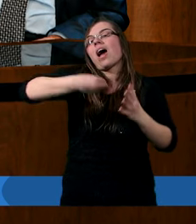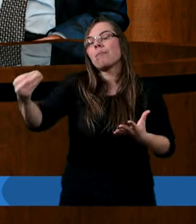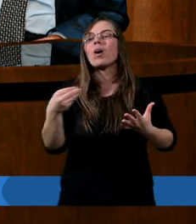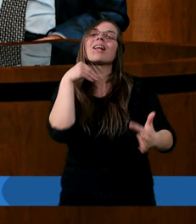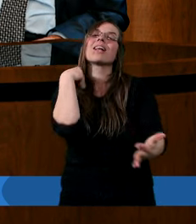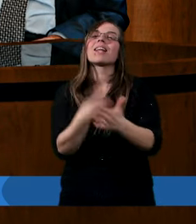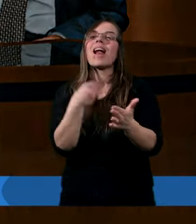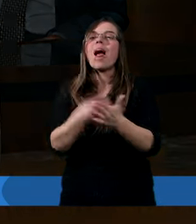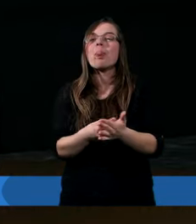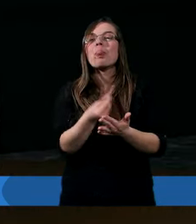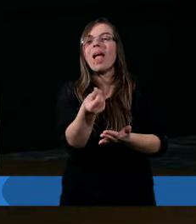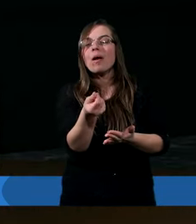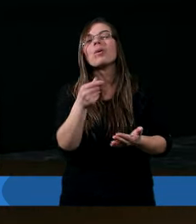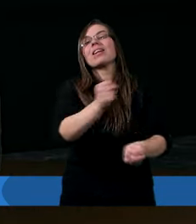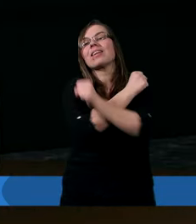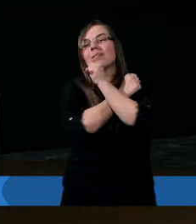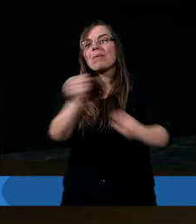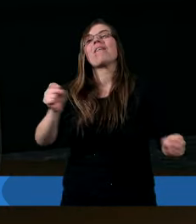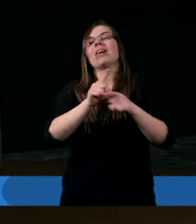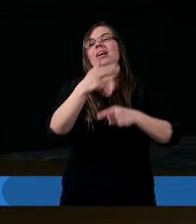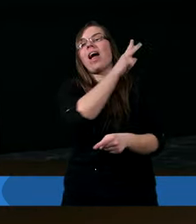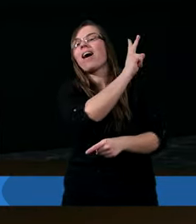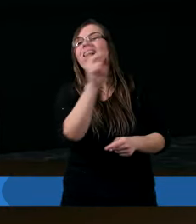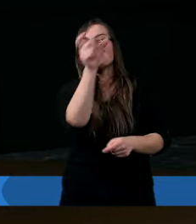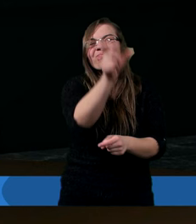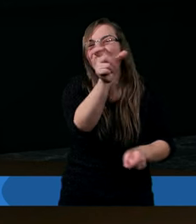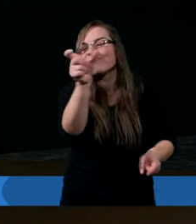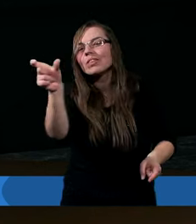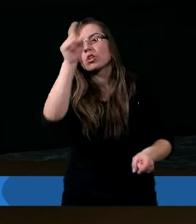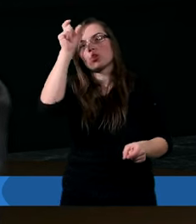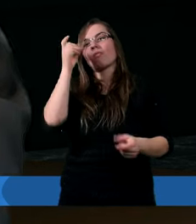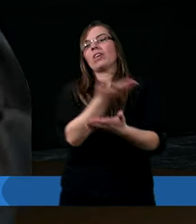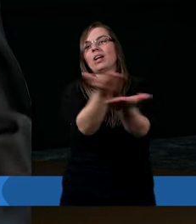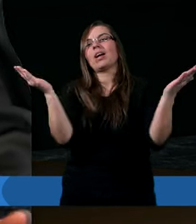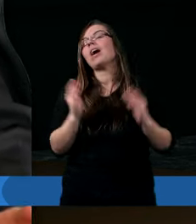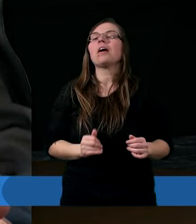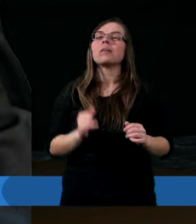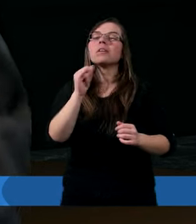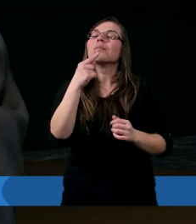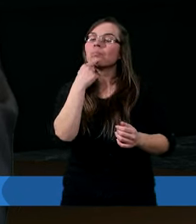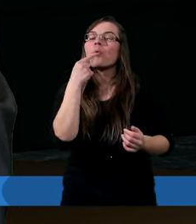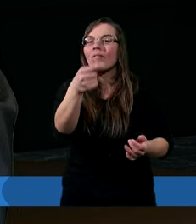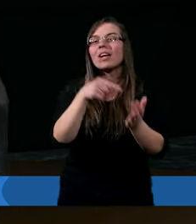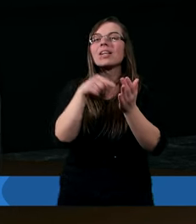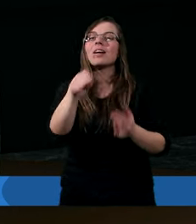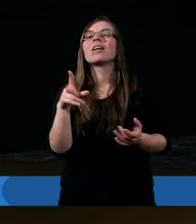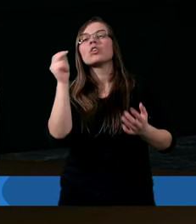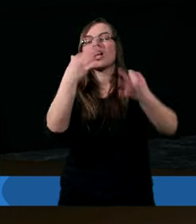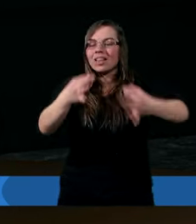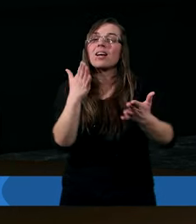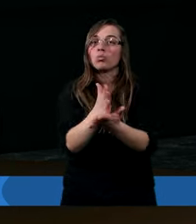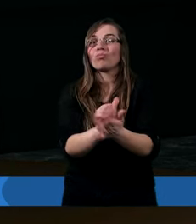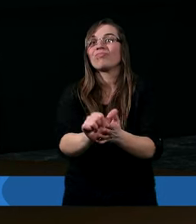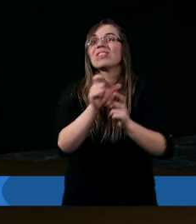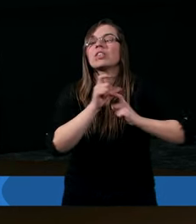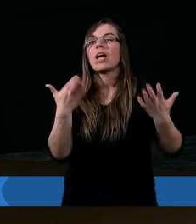cenę zbawienia dla nas, dla każdego człowieka, no to wtedy jest powiedziane, że teraz jest